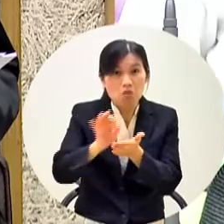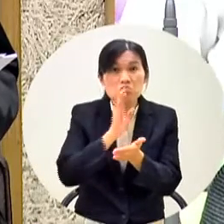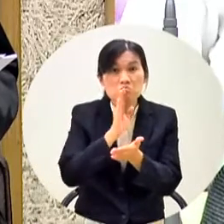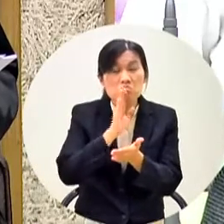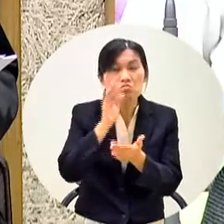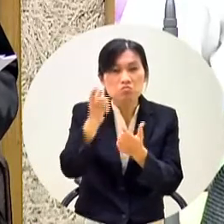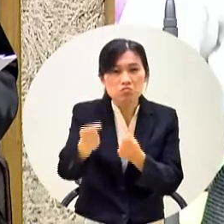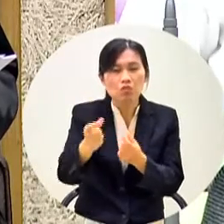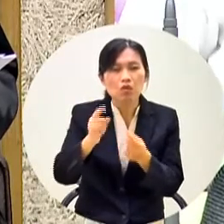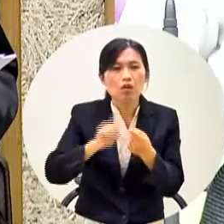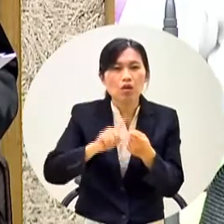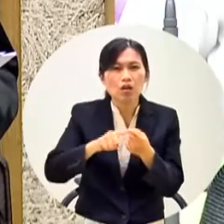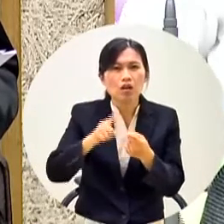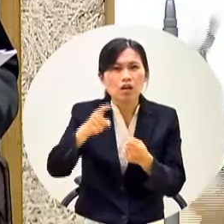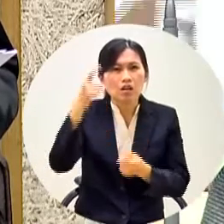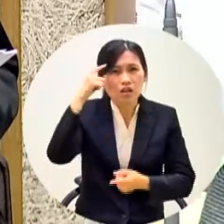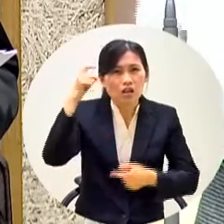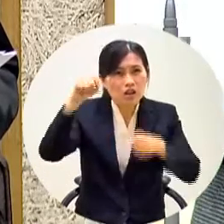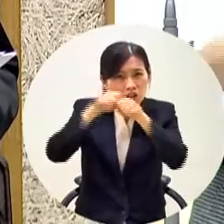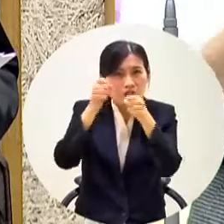齁你頭上有判嗎